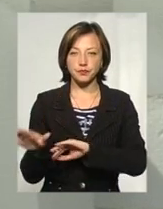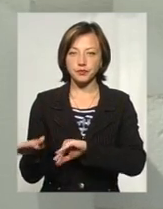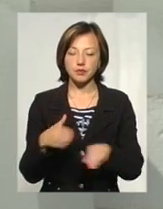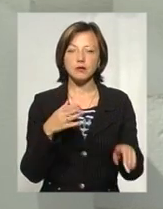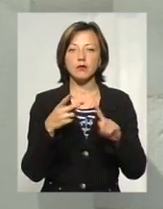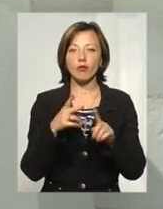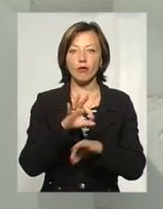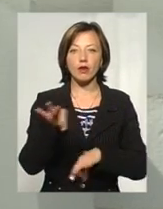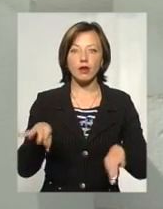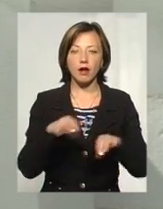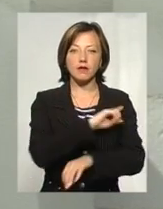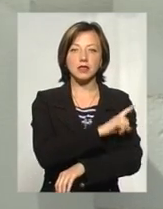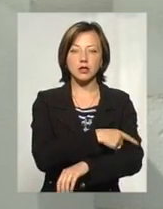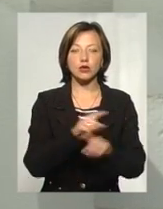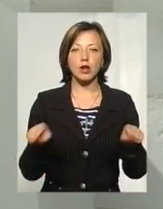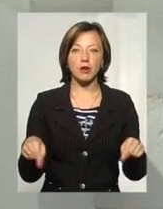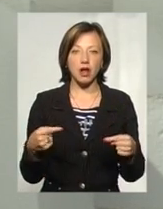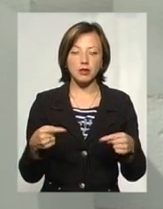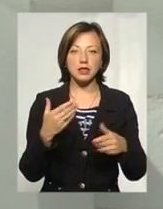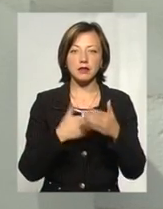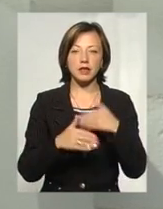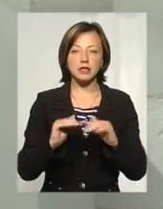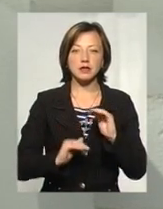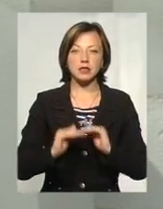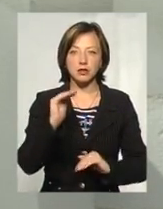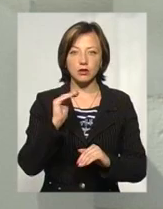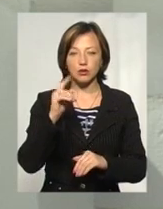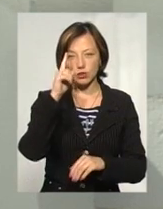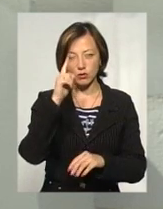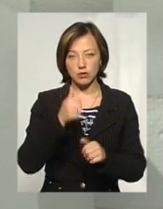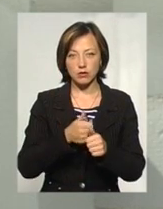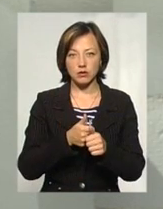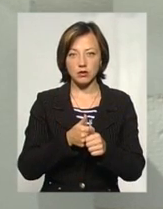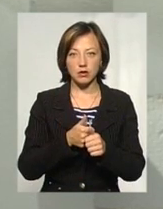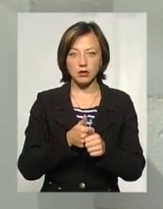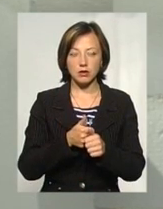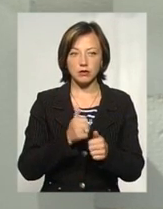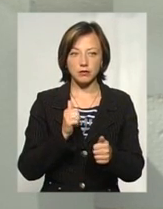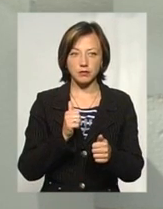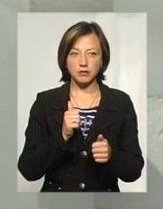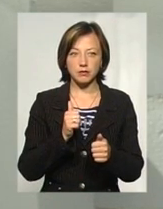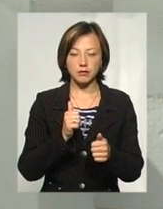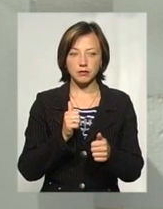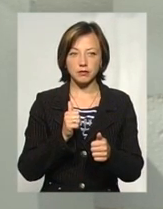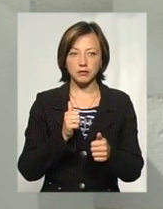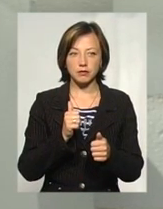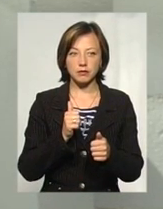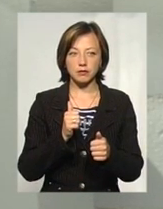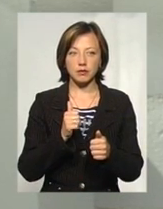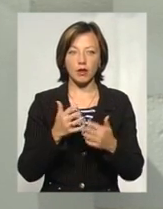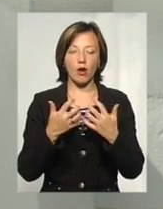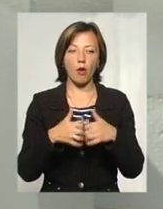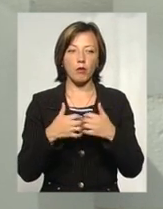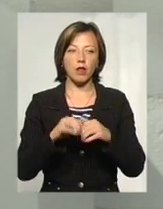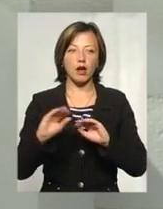передбачає фізичну реабілітацію інвалідів з дитинства з розмовою відсталістю, тобто обладнання